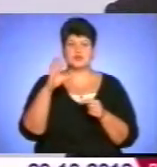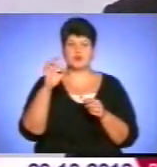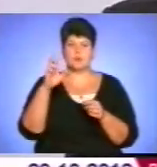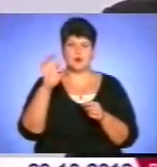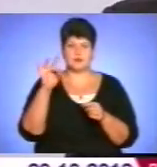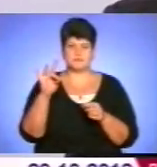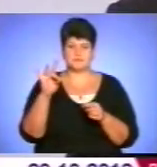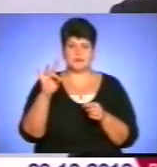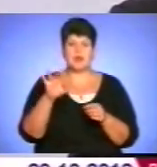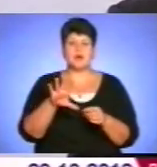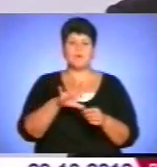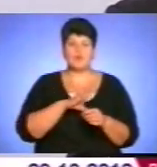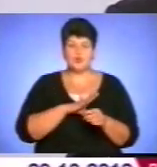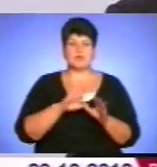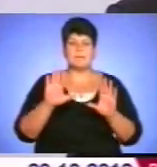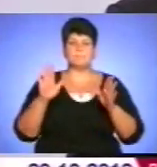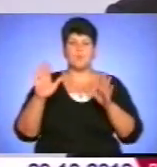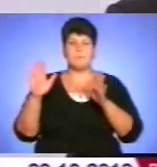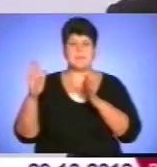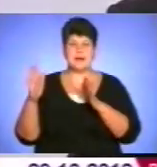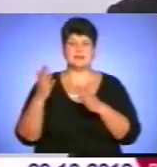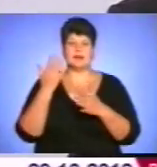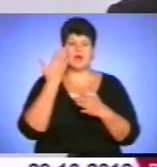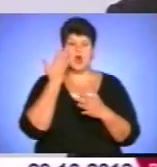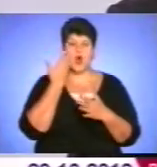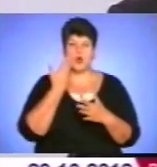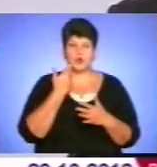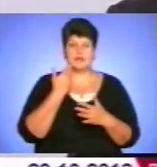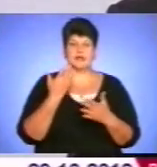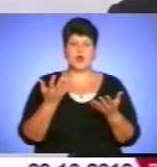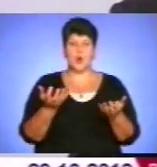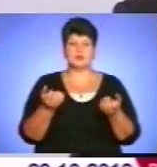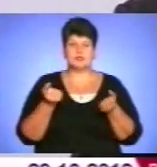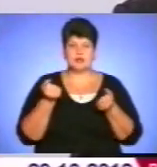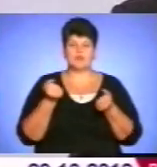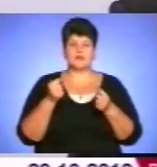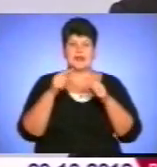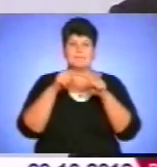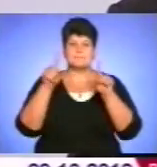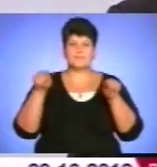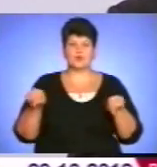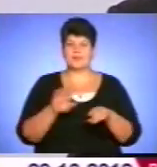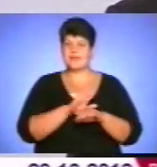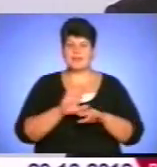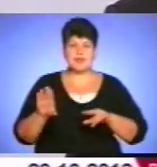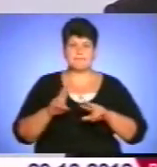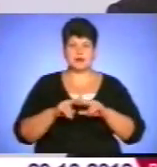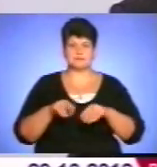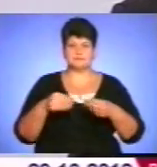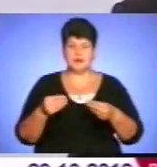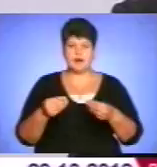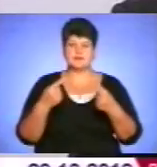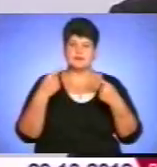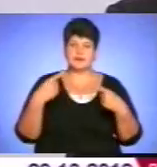моменти, коли отримували бюлетені не за паспортом, а за